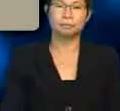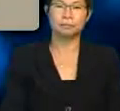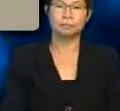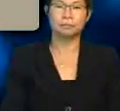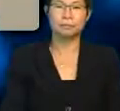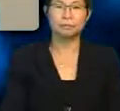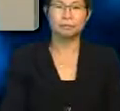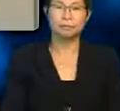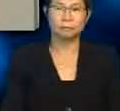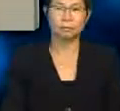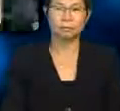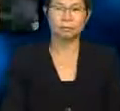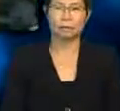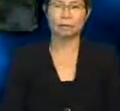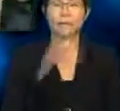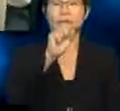Ya, Sakinat?